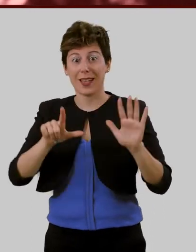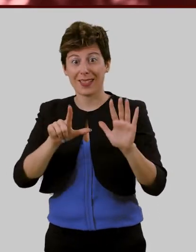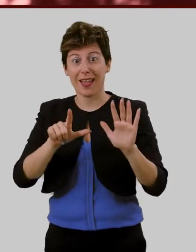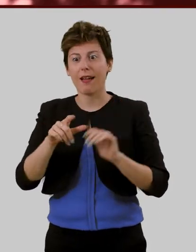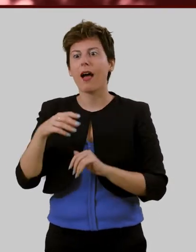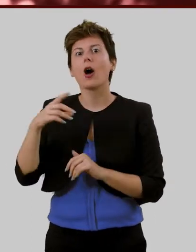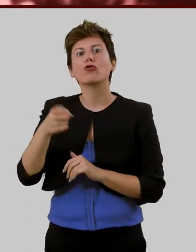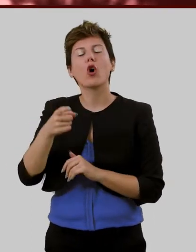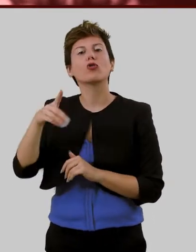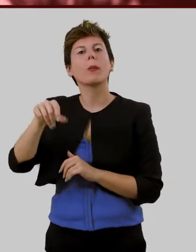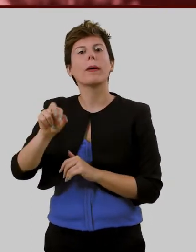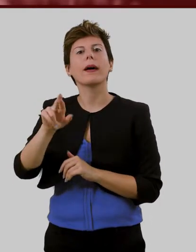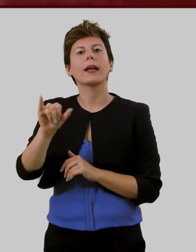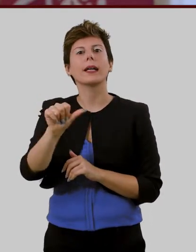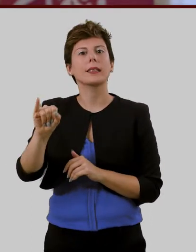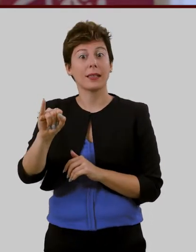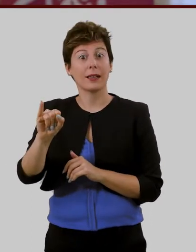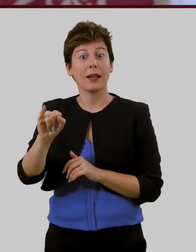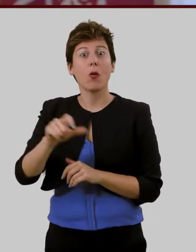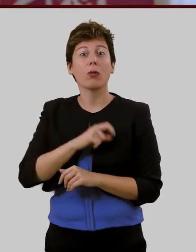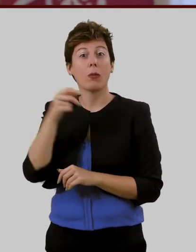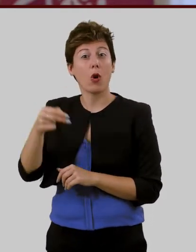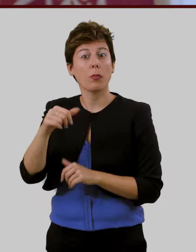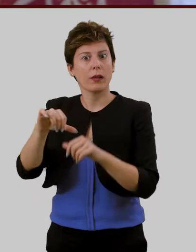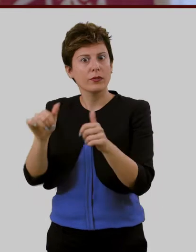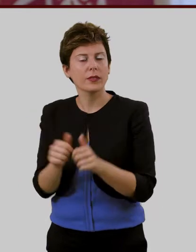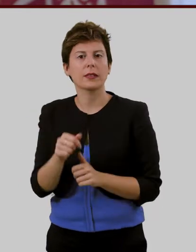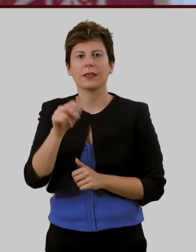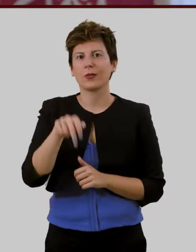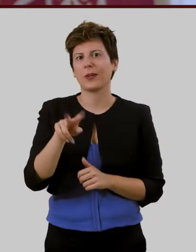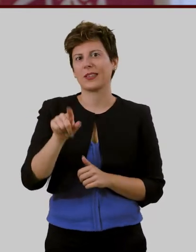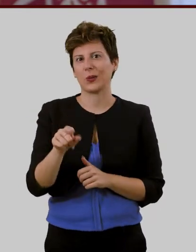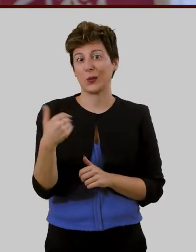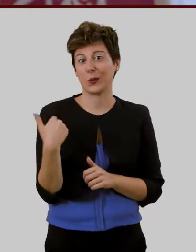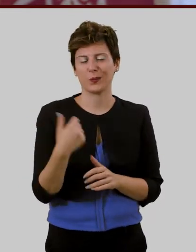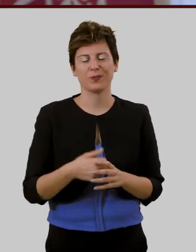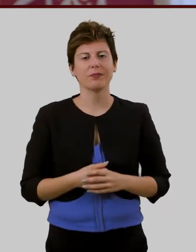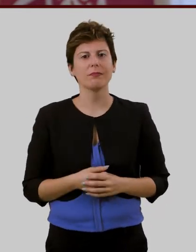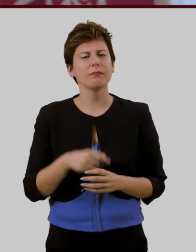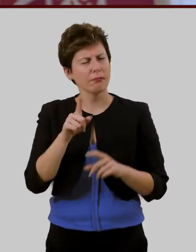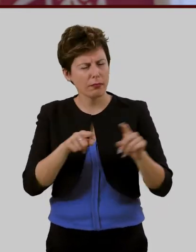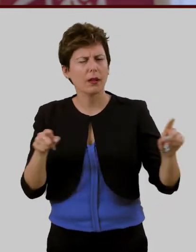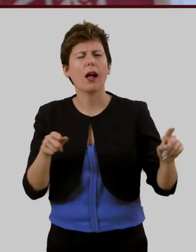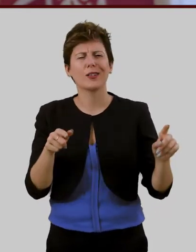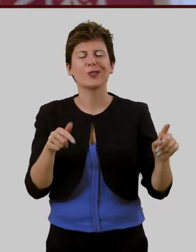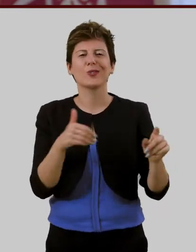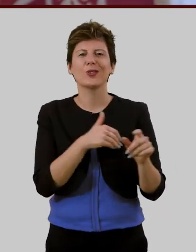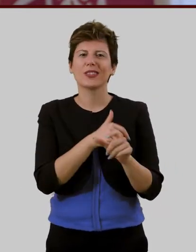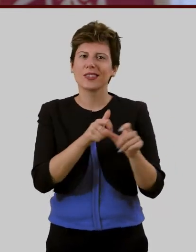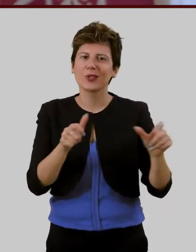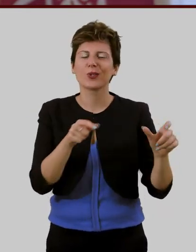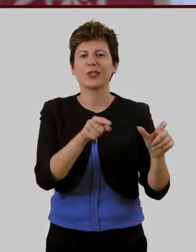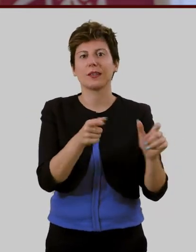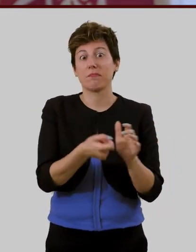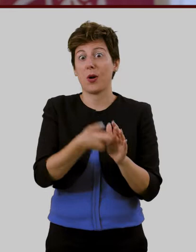per la fisica nel 2021 ad essi si aggiungono inoltre i numerosi alunni eccellenti tra i quali mi fa piacere ricordare il